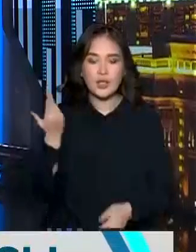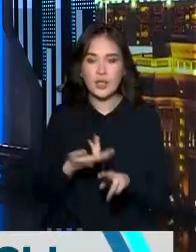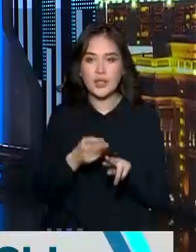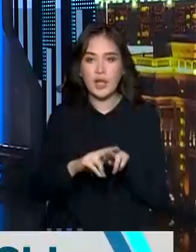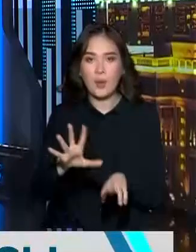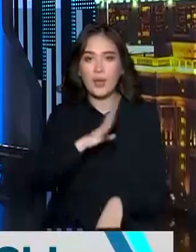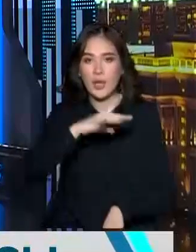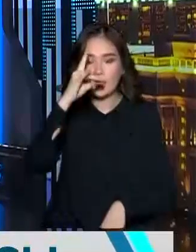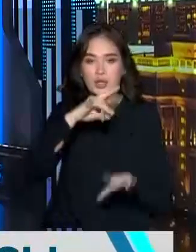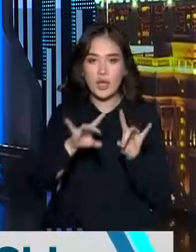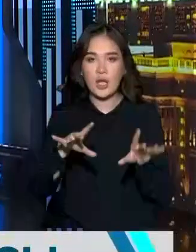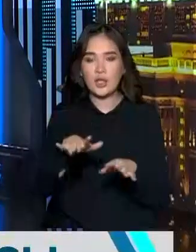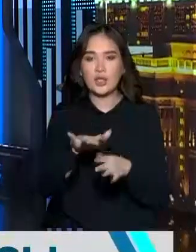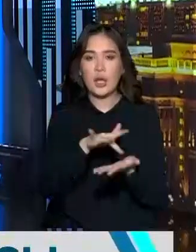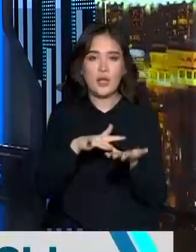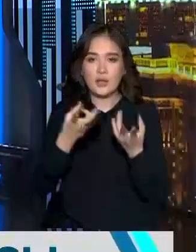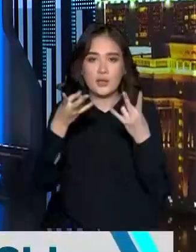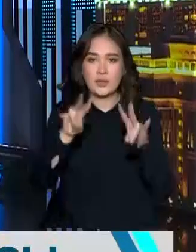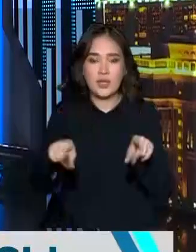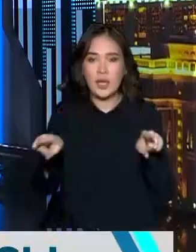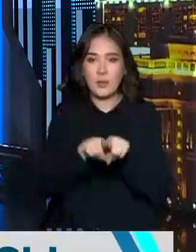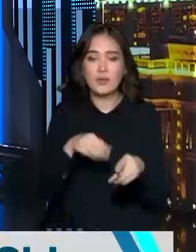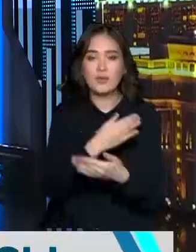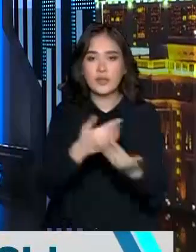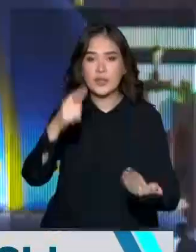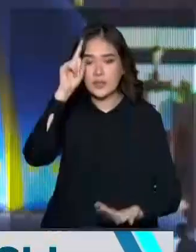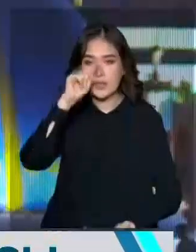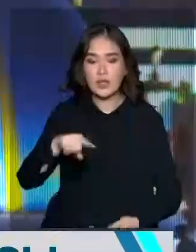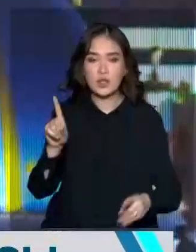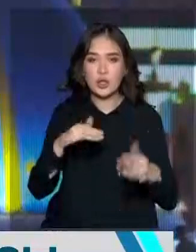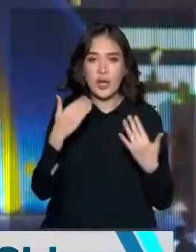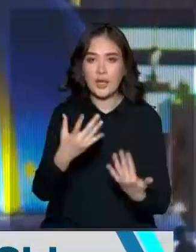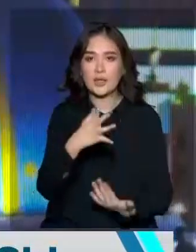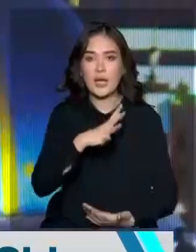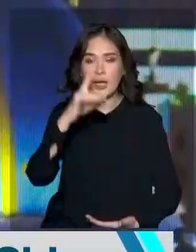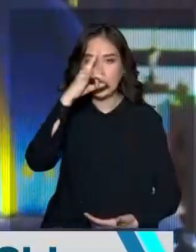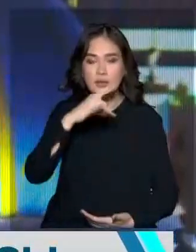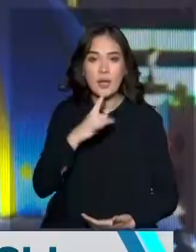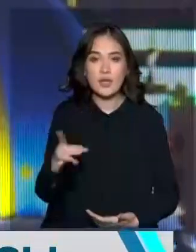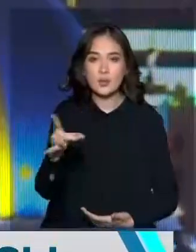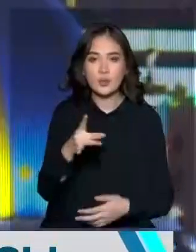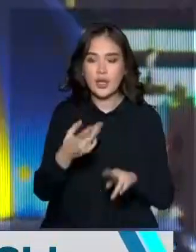ғазақшы айтқаны палашудың қажет жоқ. Өзеріңізге мәлім, дәлік әзір кезде Қазақстан Қазақстан Қалқы